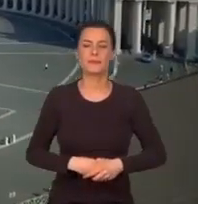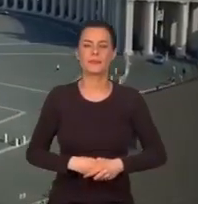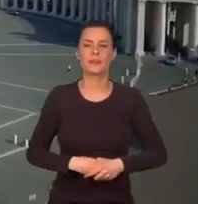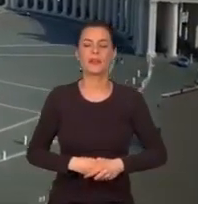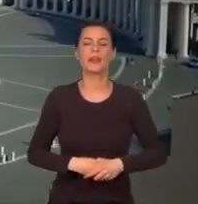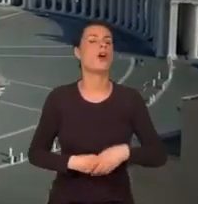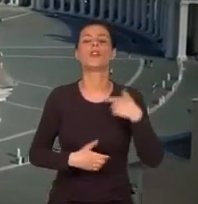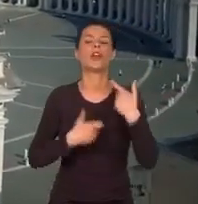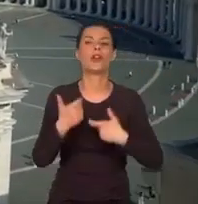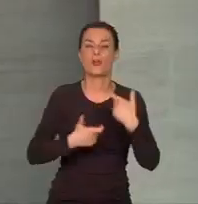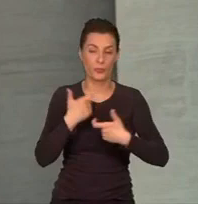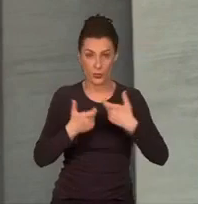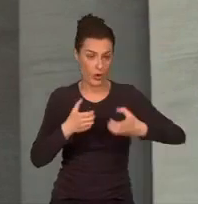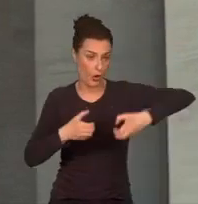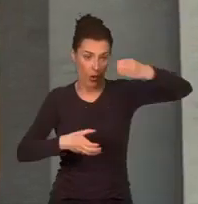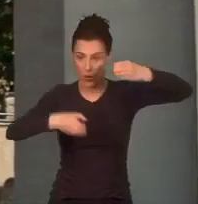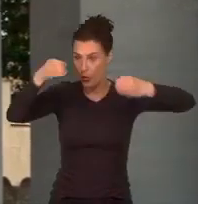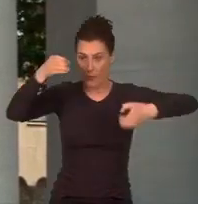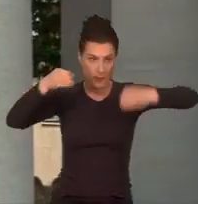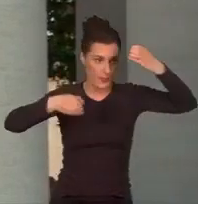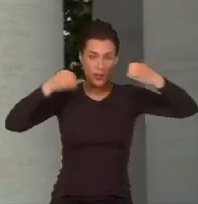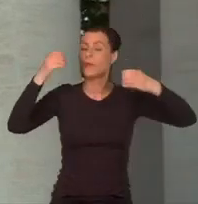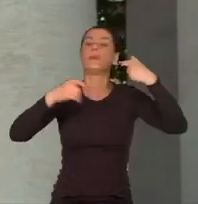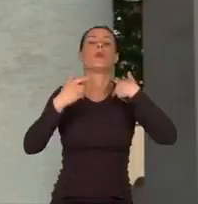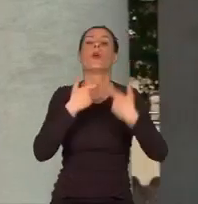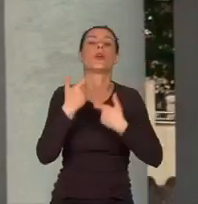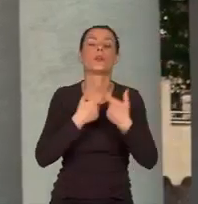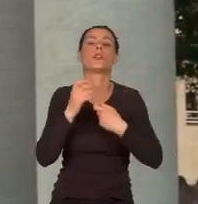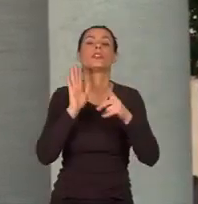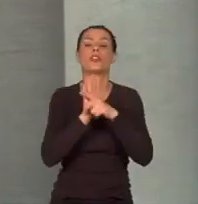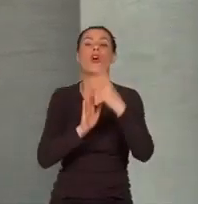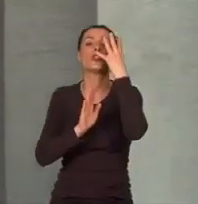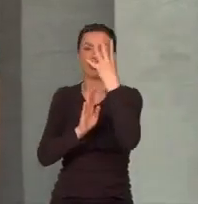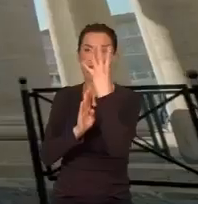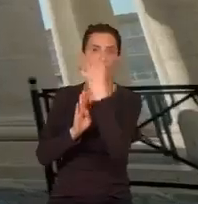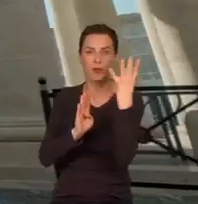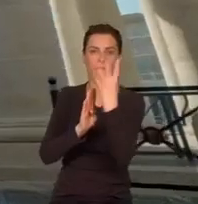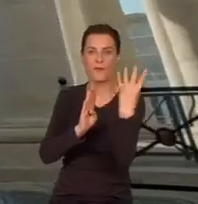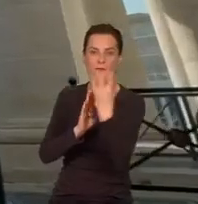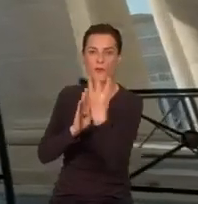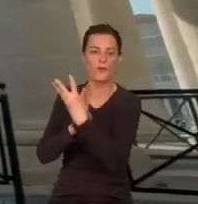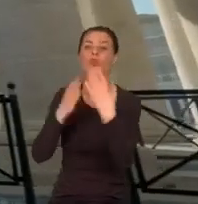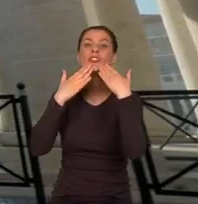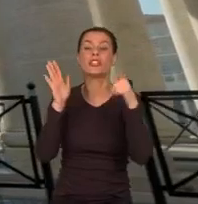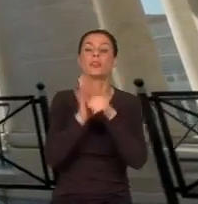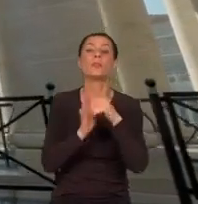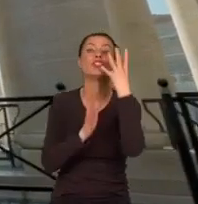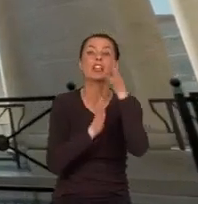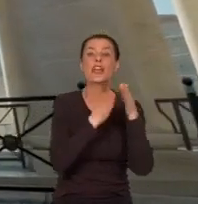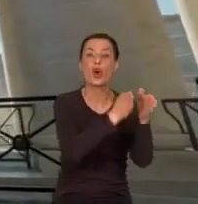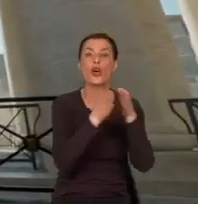Tworzyły je kolumny, które ustawione po cztery poprzek dzieliły przestrzeń na trzy korytarze.